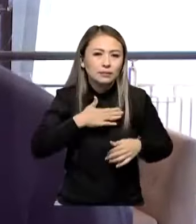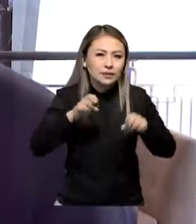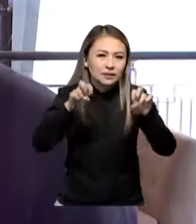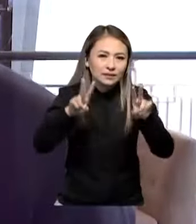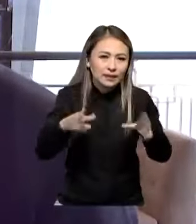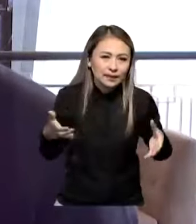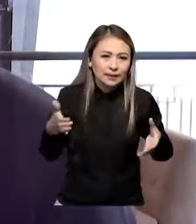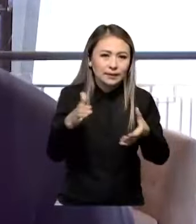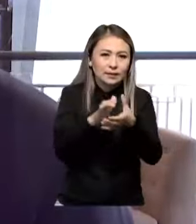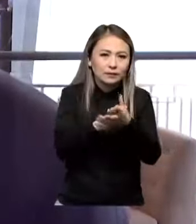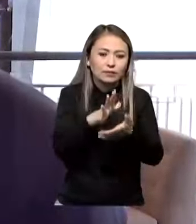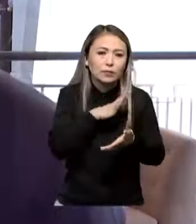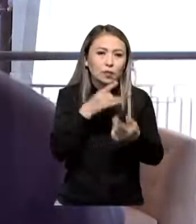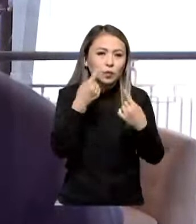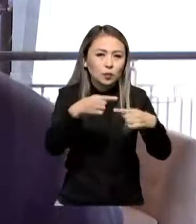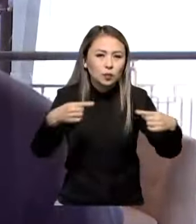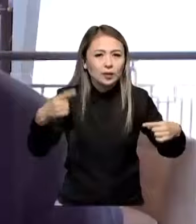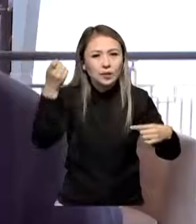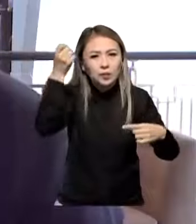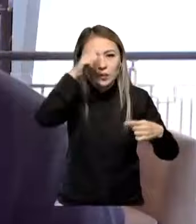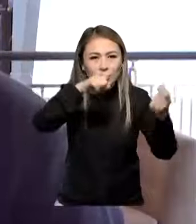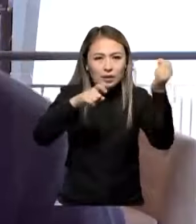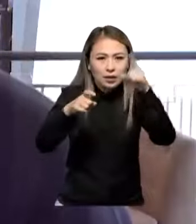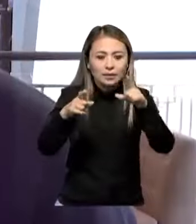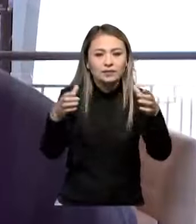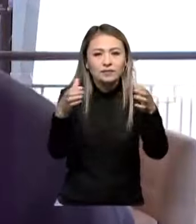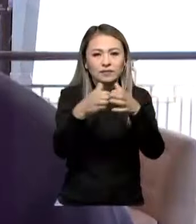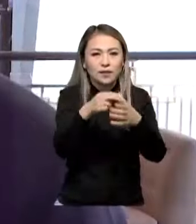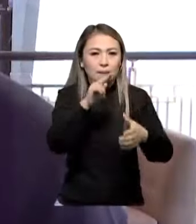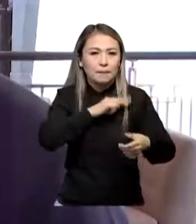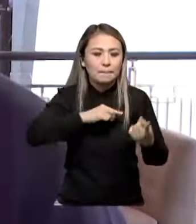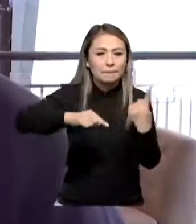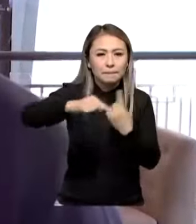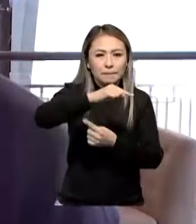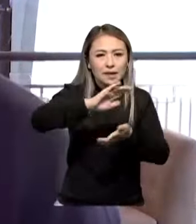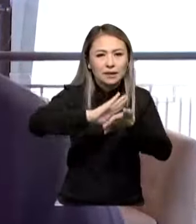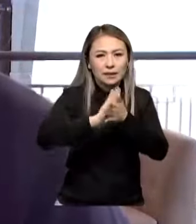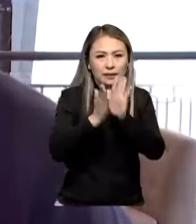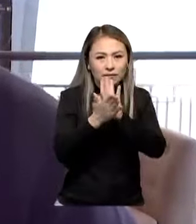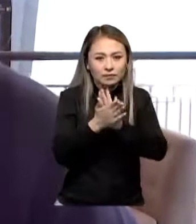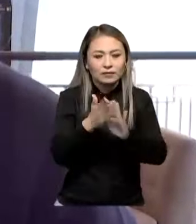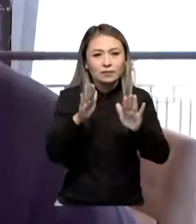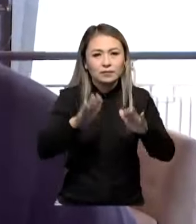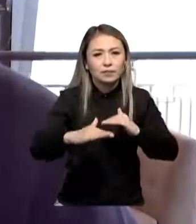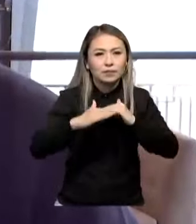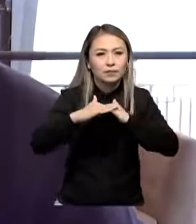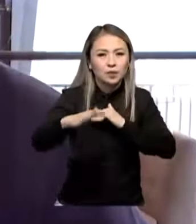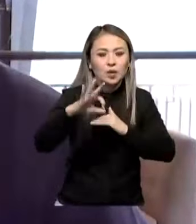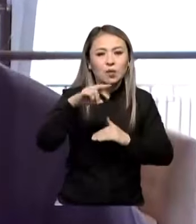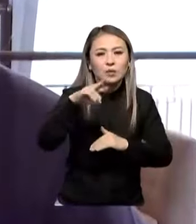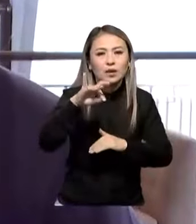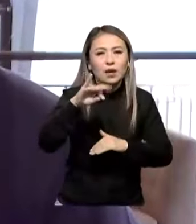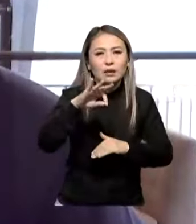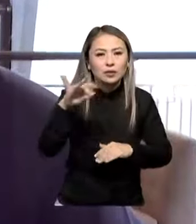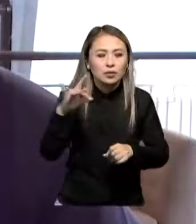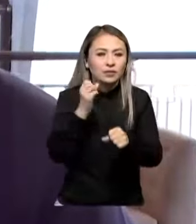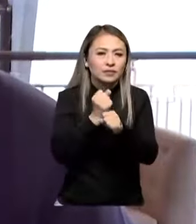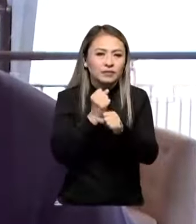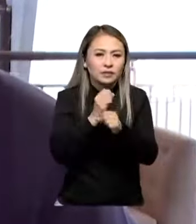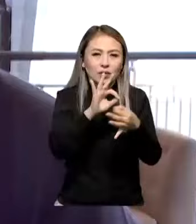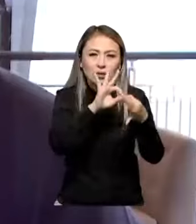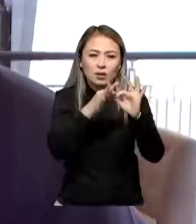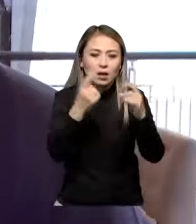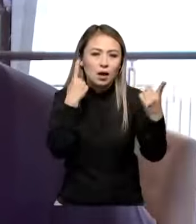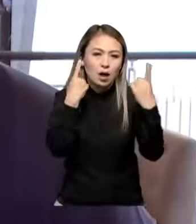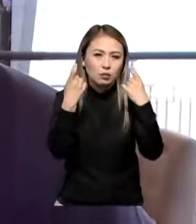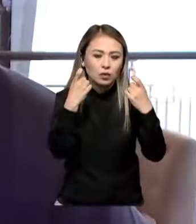таңыстып жаңа бағыттарды білу. Сонымен қатар, коммерциялық сектордағы бизнес аралық келті сөздер. Жүйелік оператор кампаниясын амын, яғни жүйе, ақпараттық